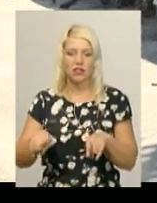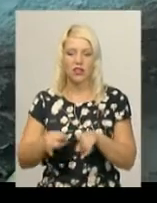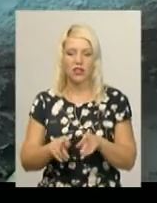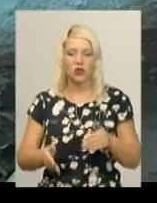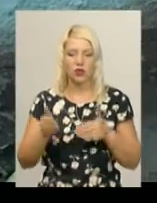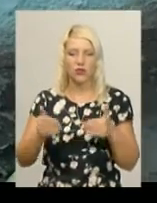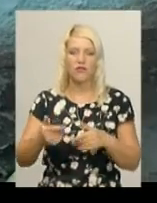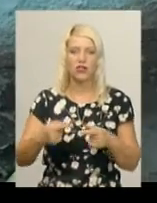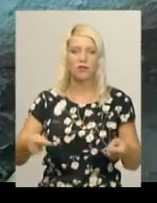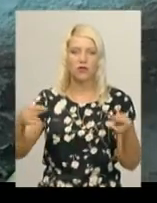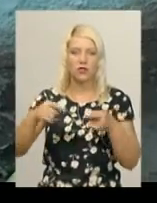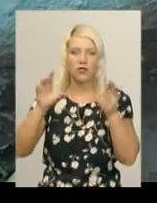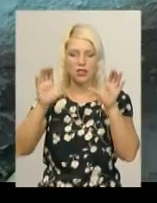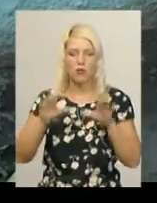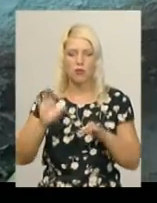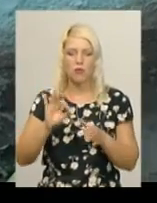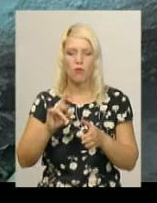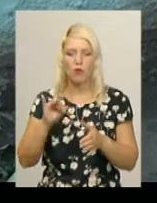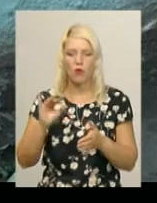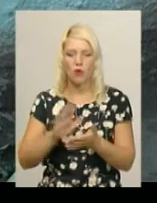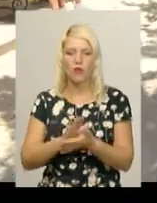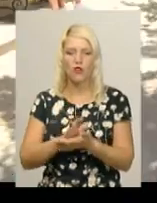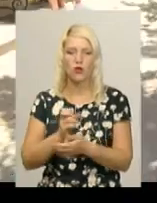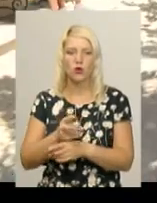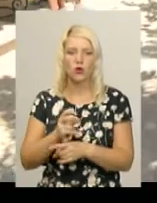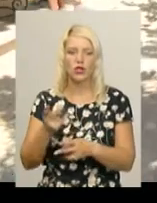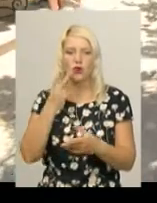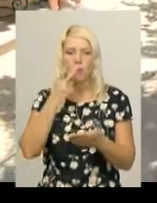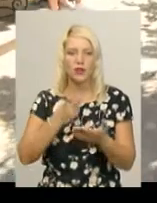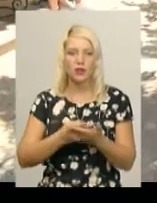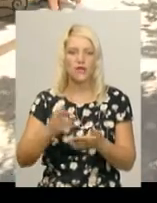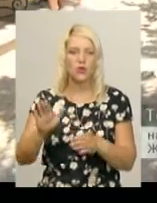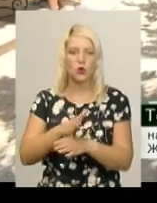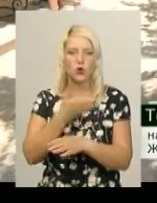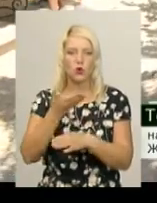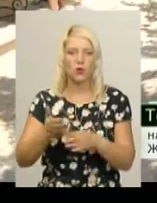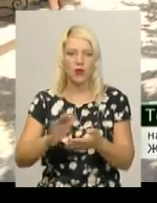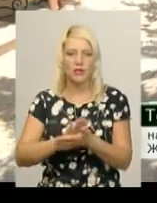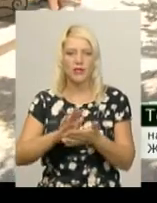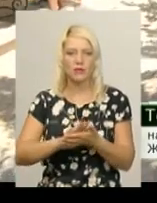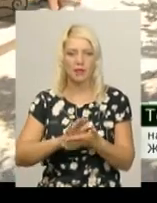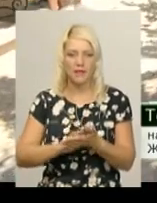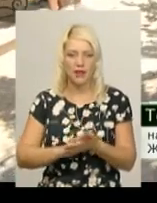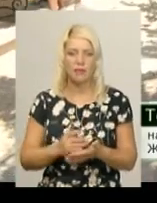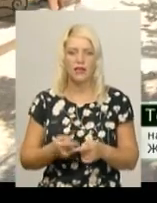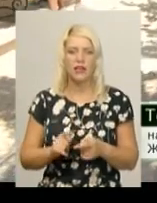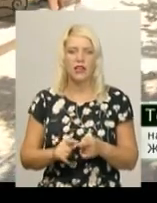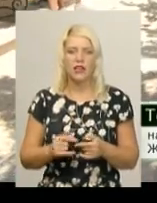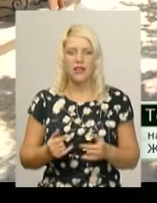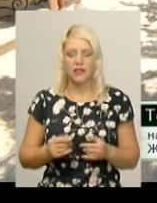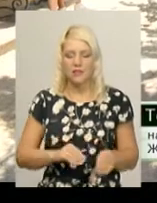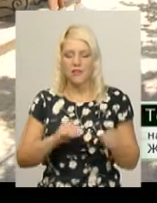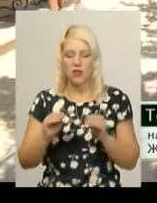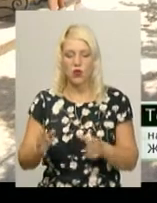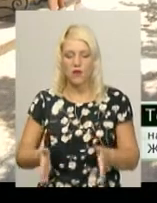закону України про відходи, що передбачає сортування сміття. Встановлення даних контейнерів, як і контейнерів для педпляшки, йде